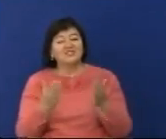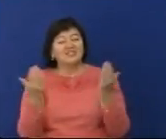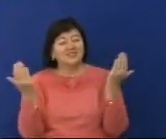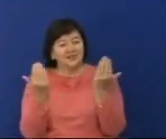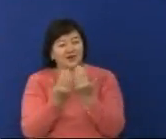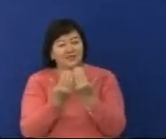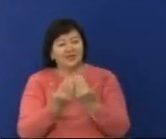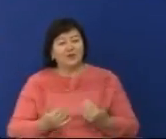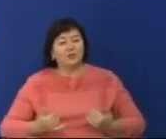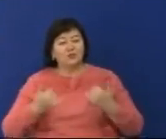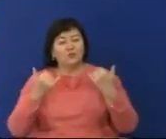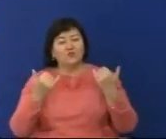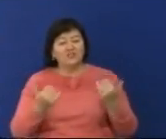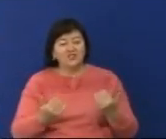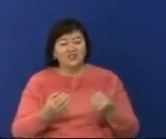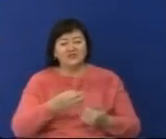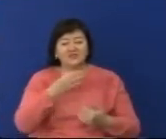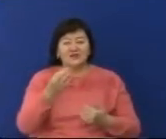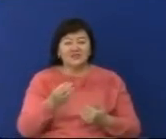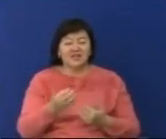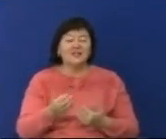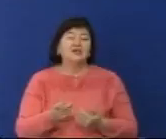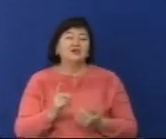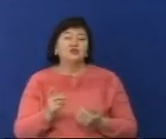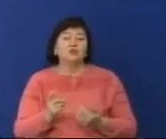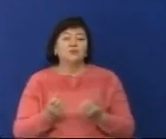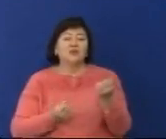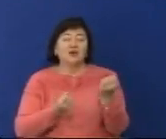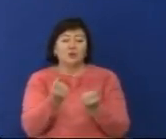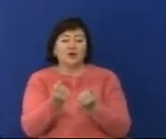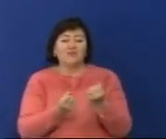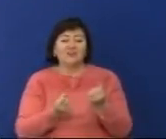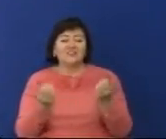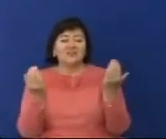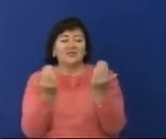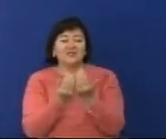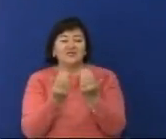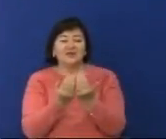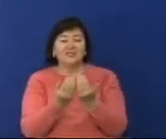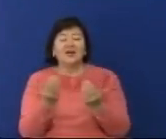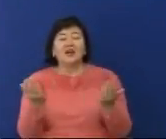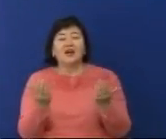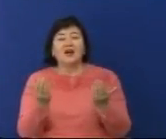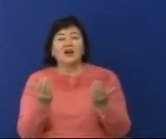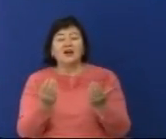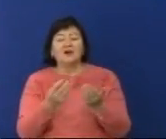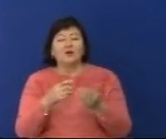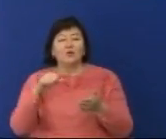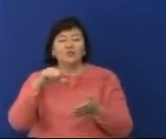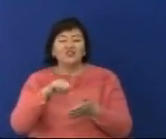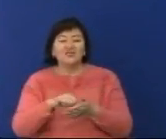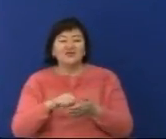құрмет жоғы кеніне тоқталды. Сонда әк қойылымдан кейін театр жетекшілері ең өздік театр костюмы бай қауының женіпаздарына